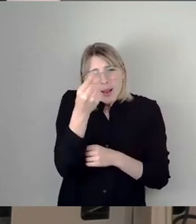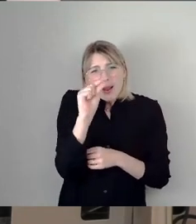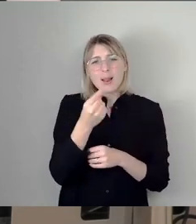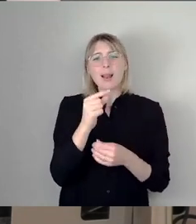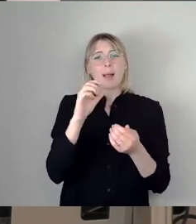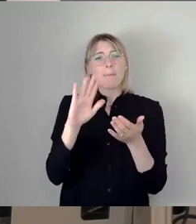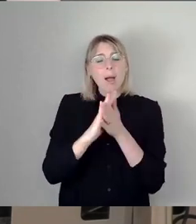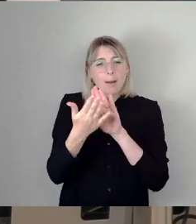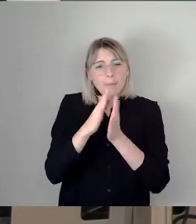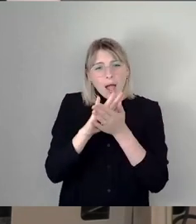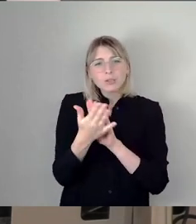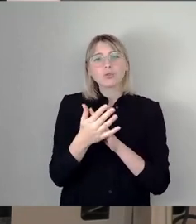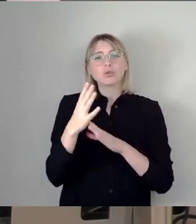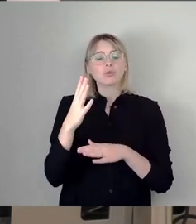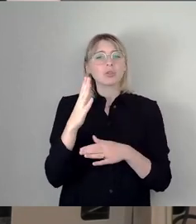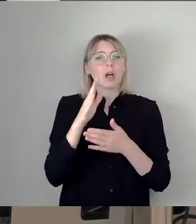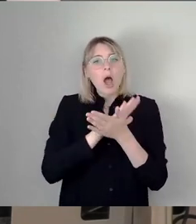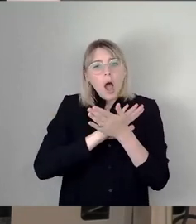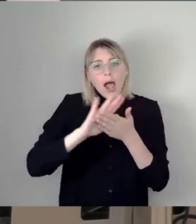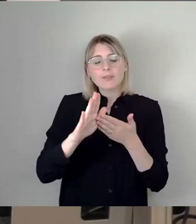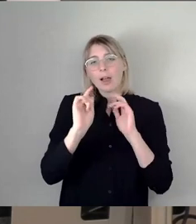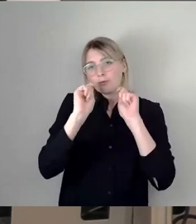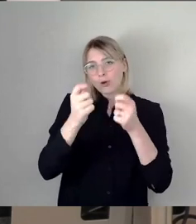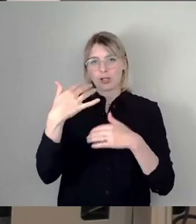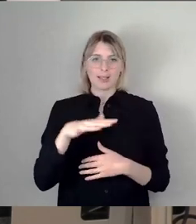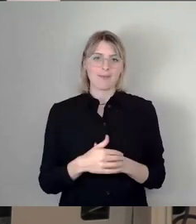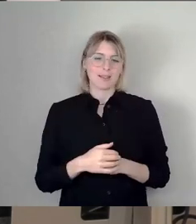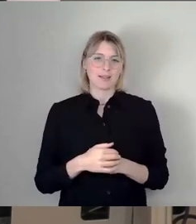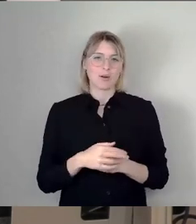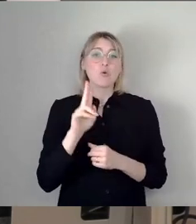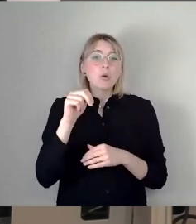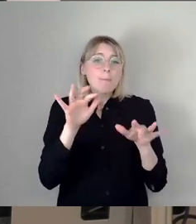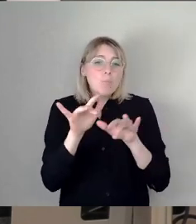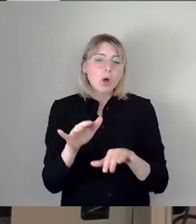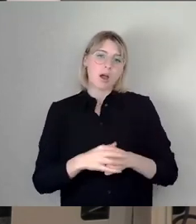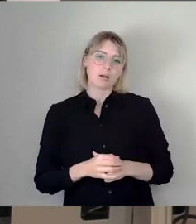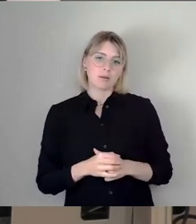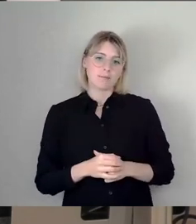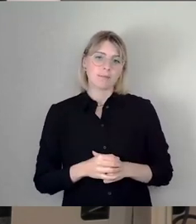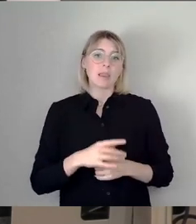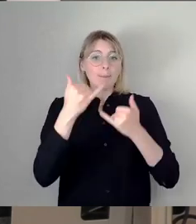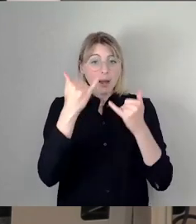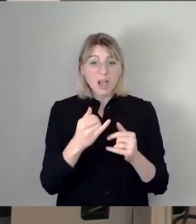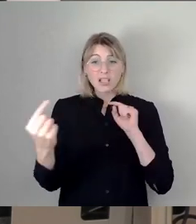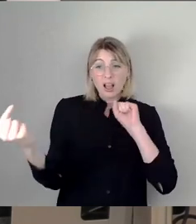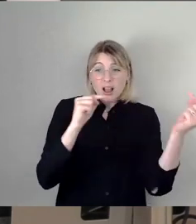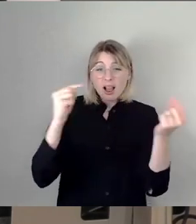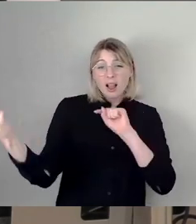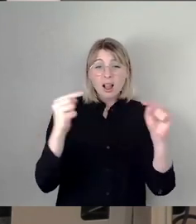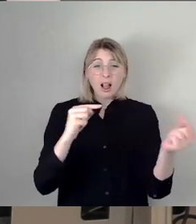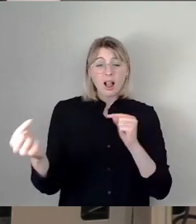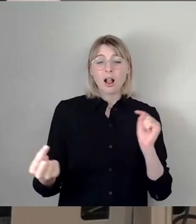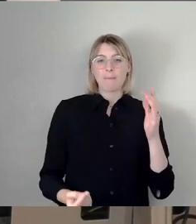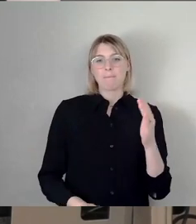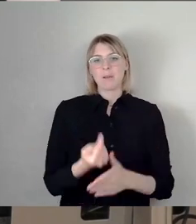pragmatischer, unkomplizierter, unbürokratischer Vorschlag, den wir hier gemacht haben. Und was hier daraus für eine Diskussion entstanden ist, das ist eigentlich wirklich sehr,